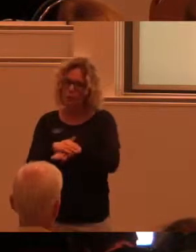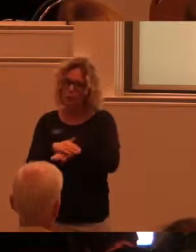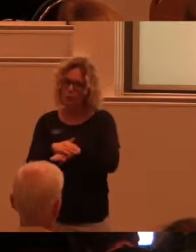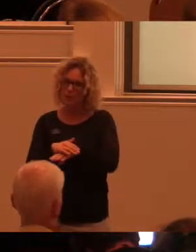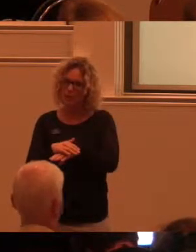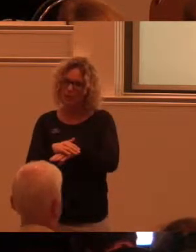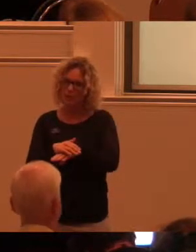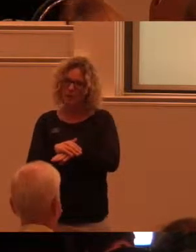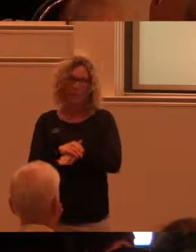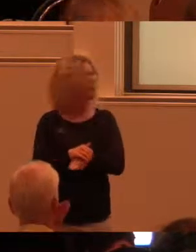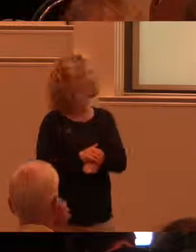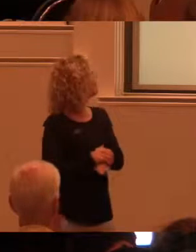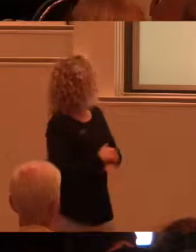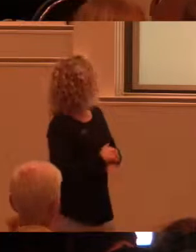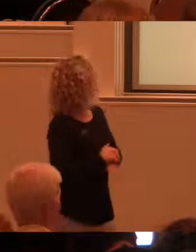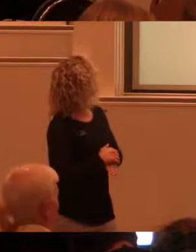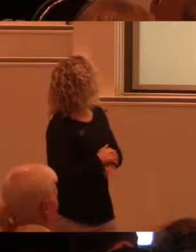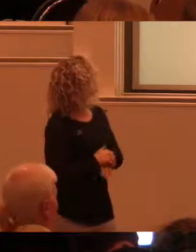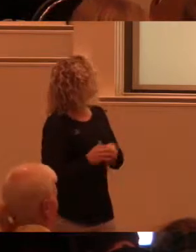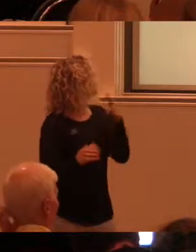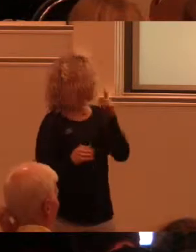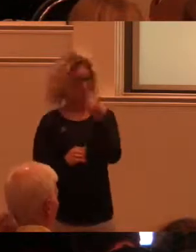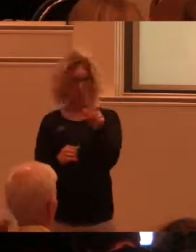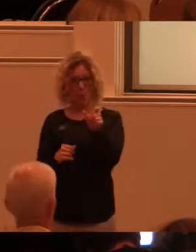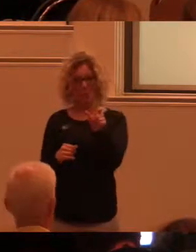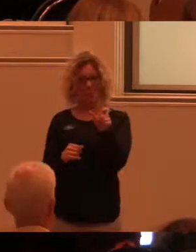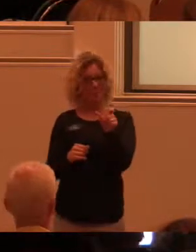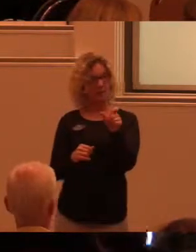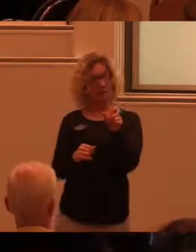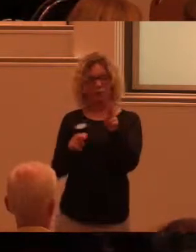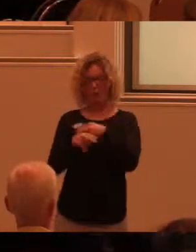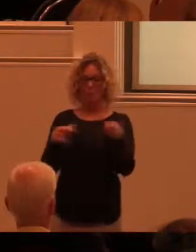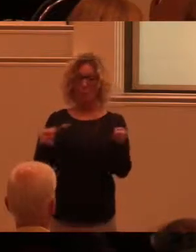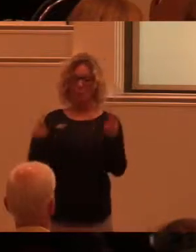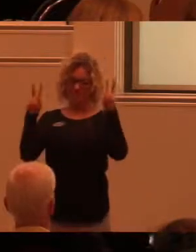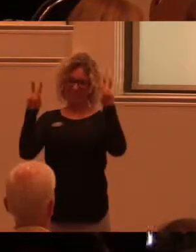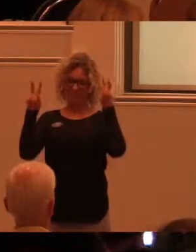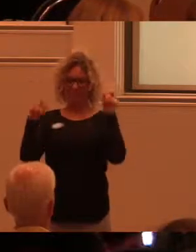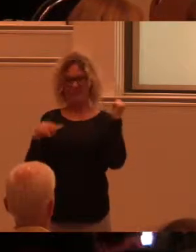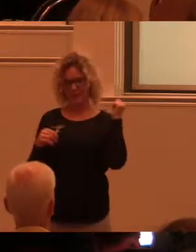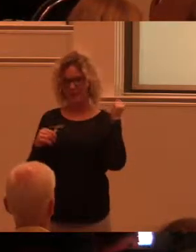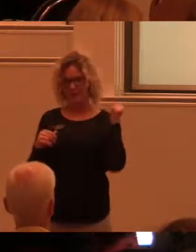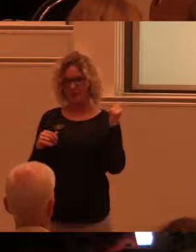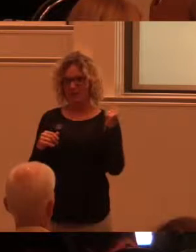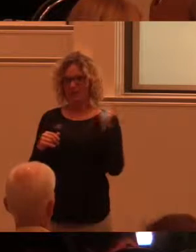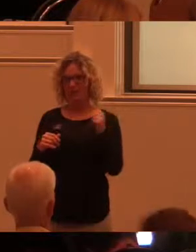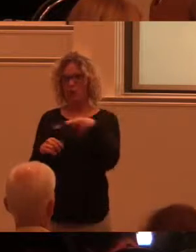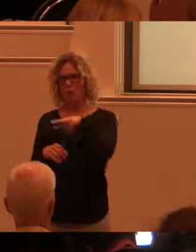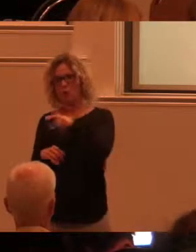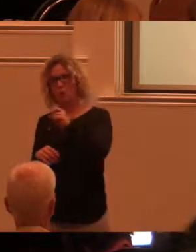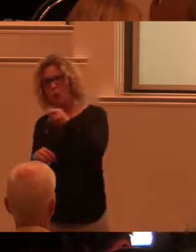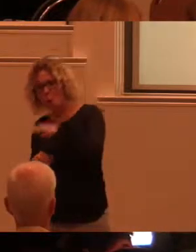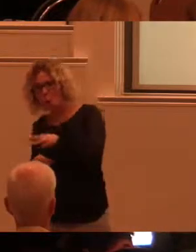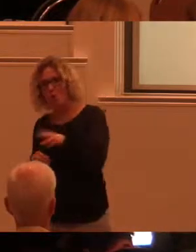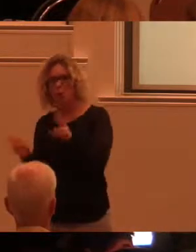Ni ser att jag har satt normala inom sådana här luft, citattecken. För norm och normalitet, det är ju